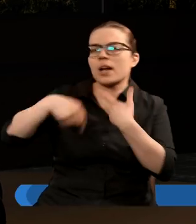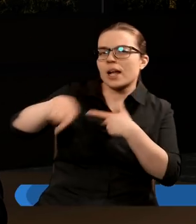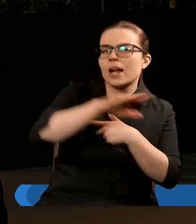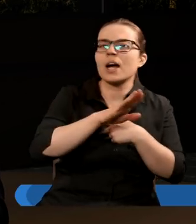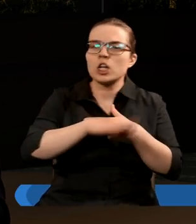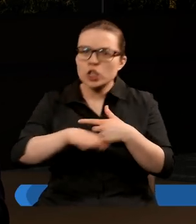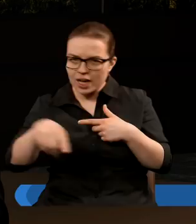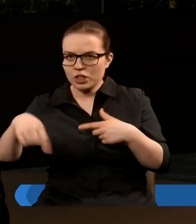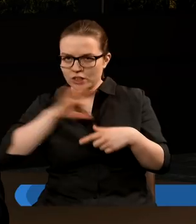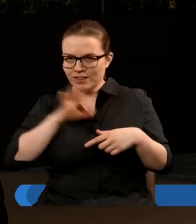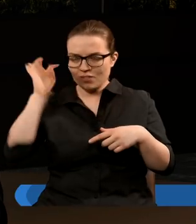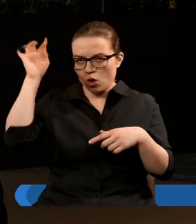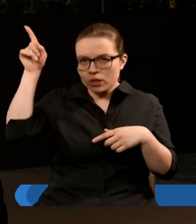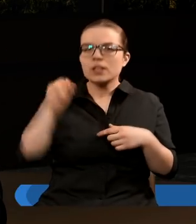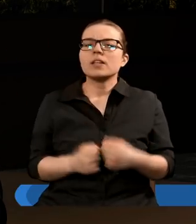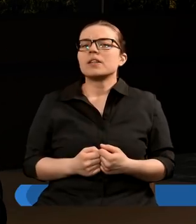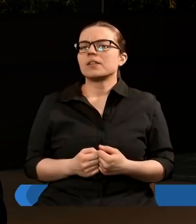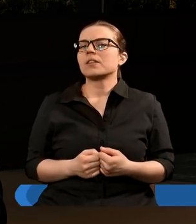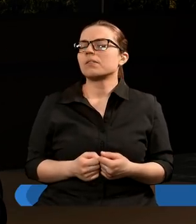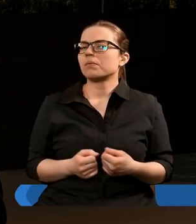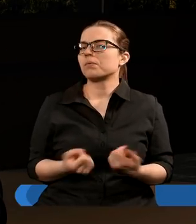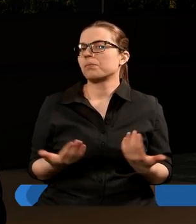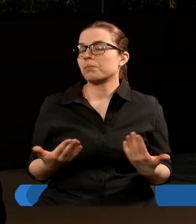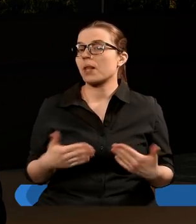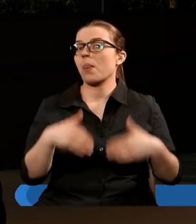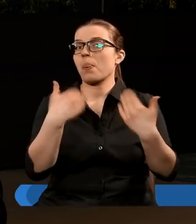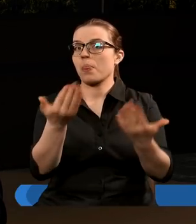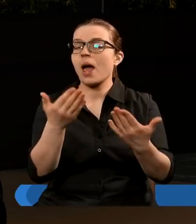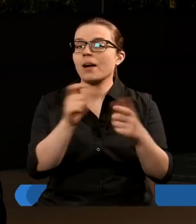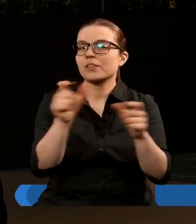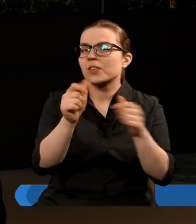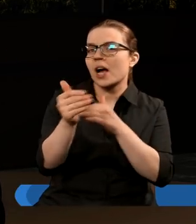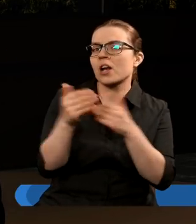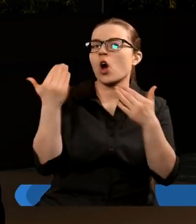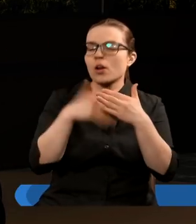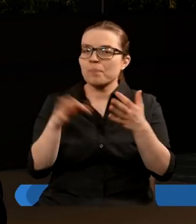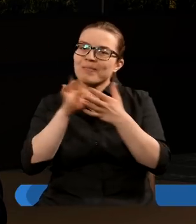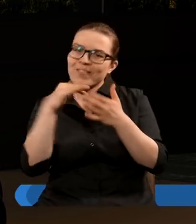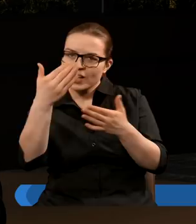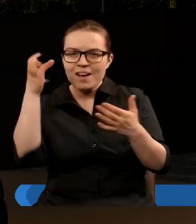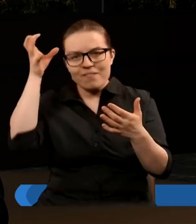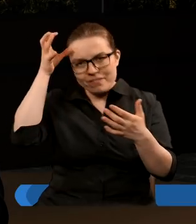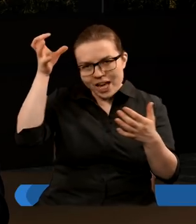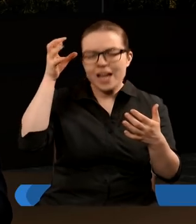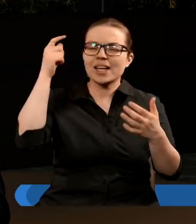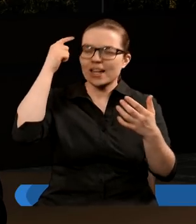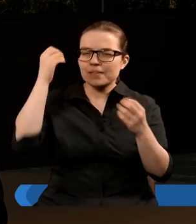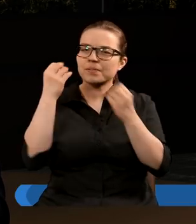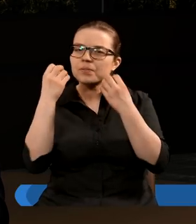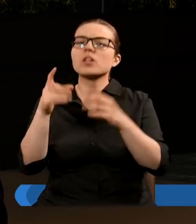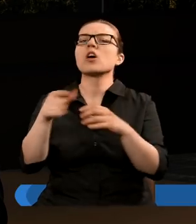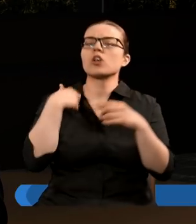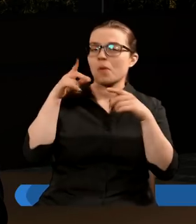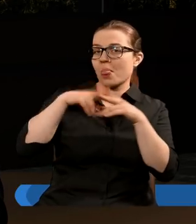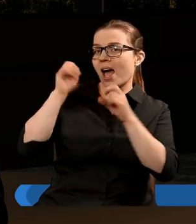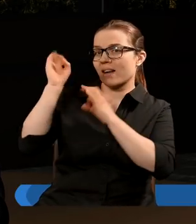otworzyć dni ostateczne, pewną wiedzę, też umieścił pełne informacje na temat